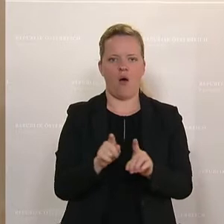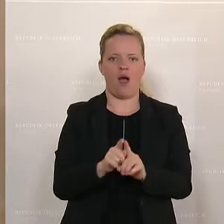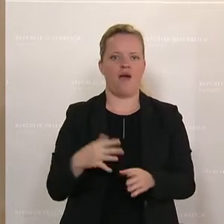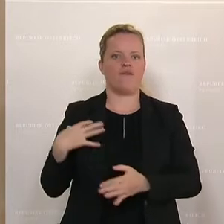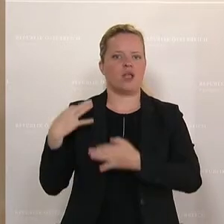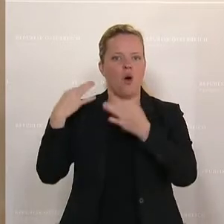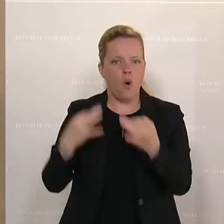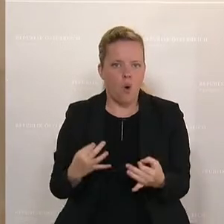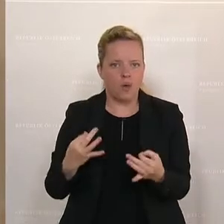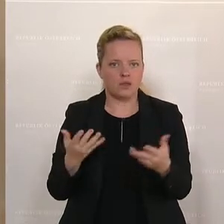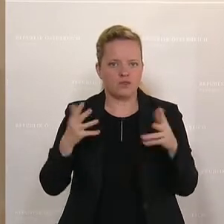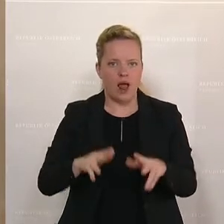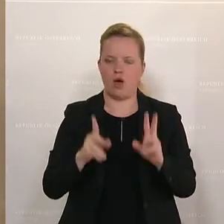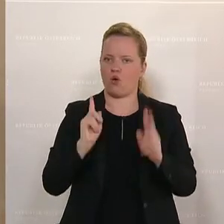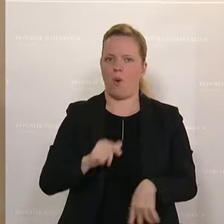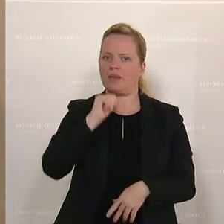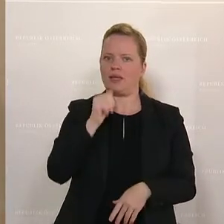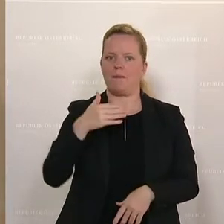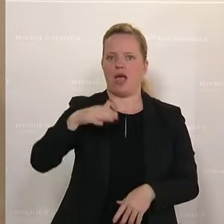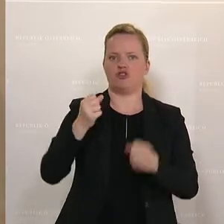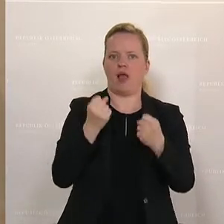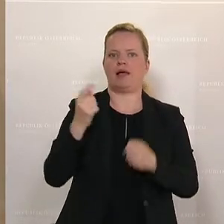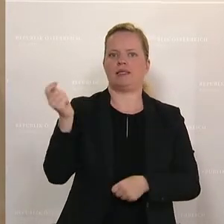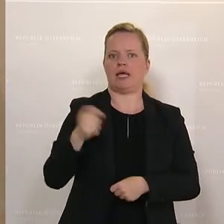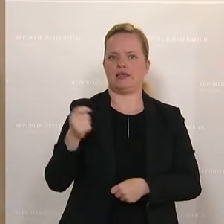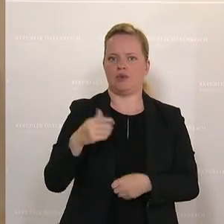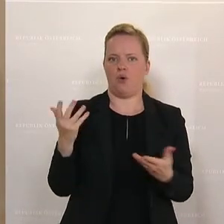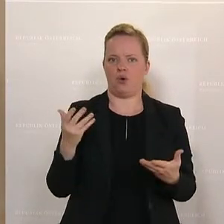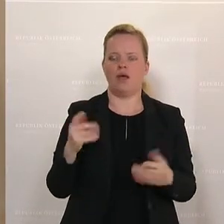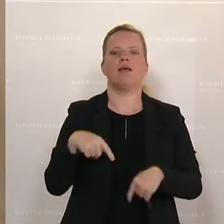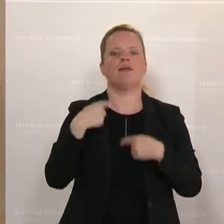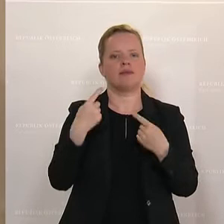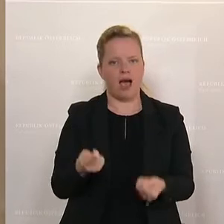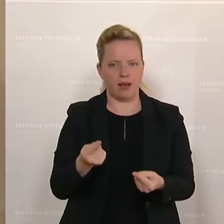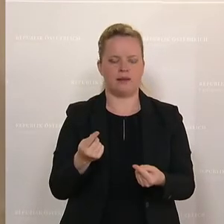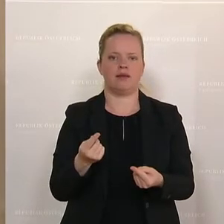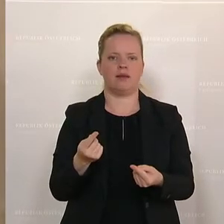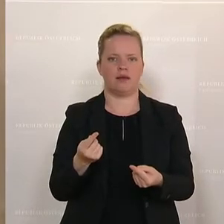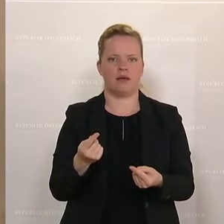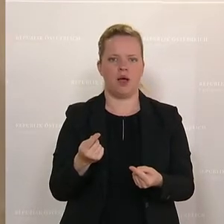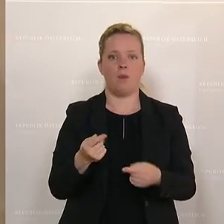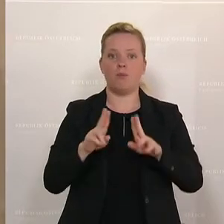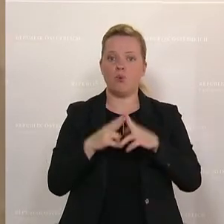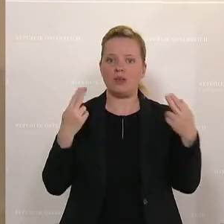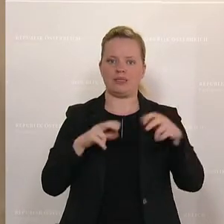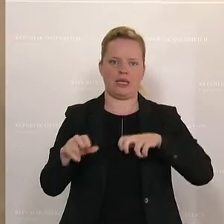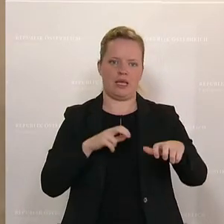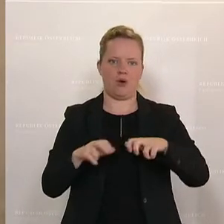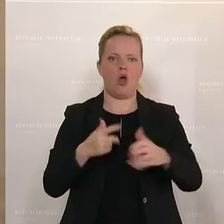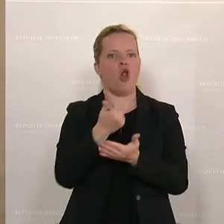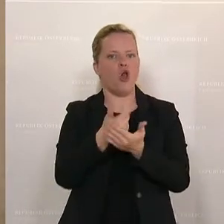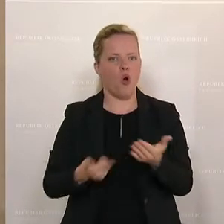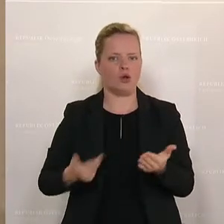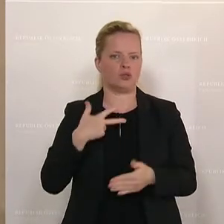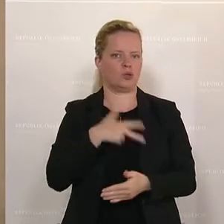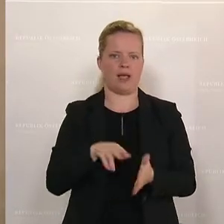zu keiner stärkeren Sanktion kommt, dann ist Ihnen offenbar als Bundesregierung Lohn- und Sozialdumping